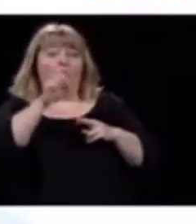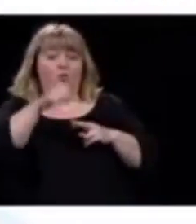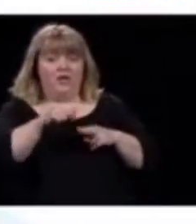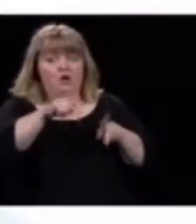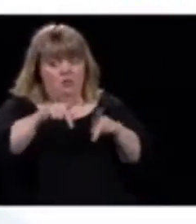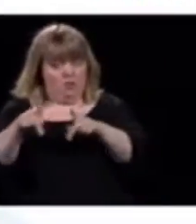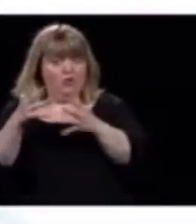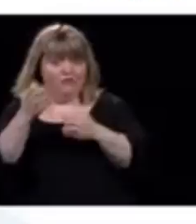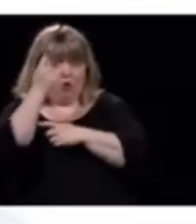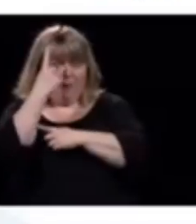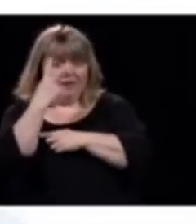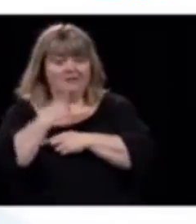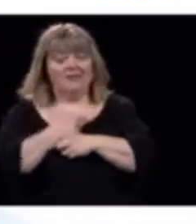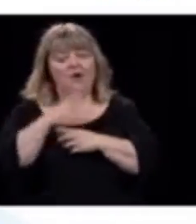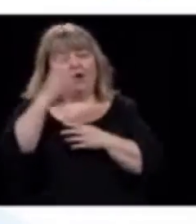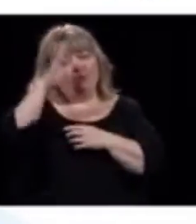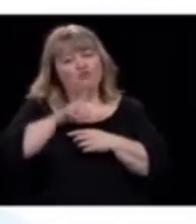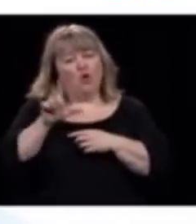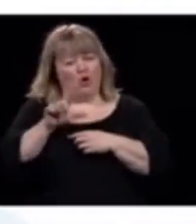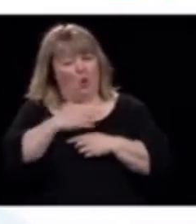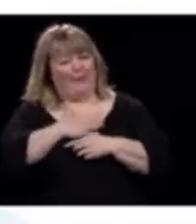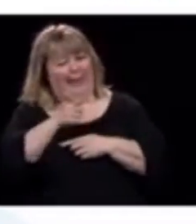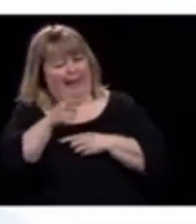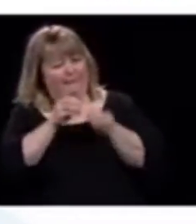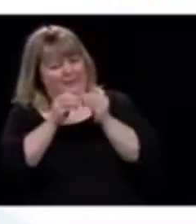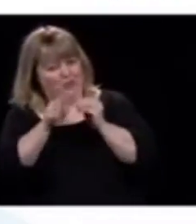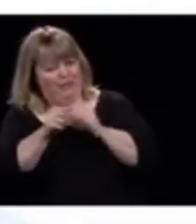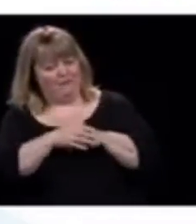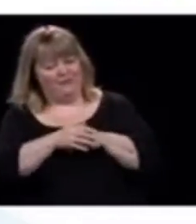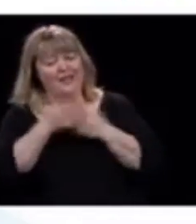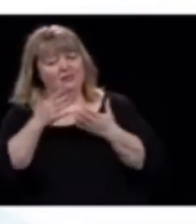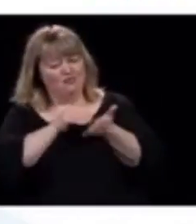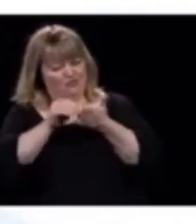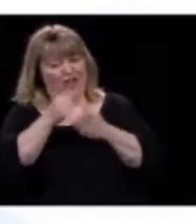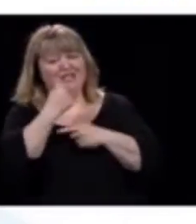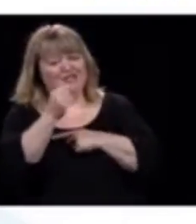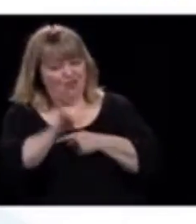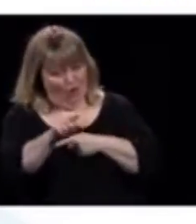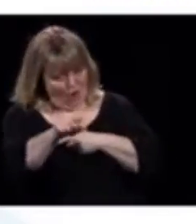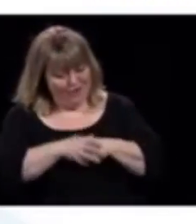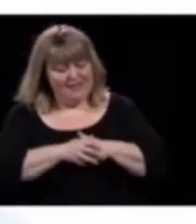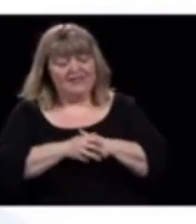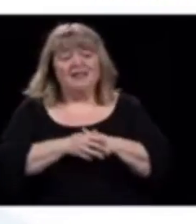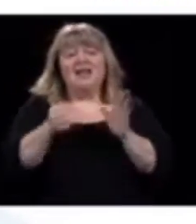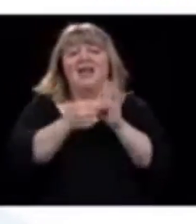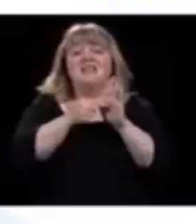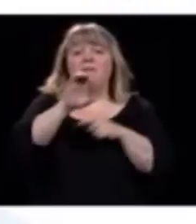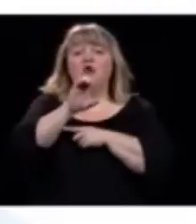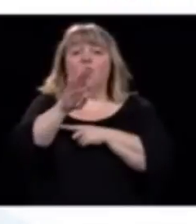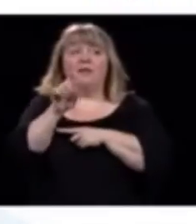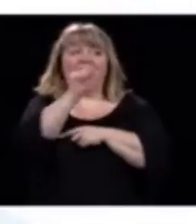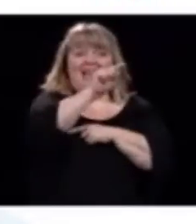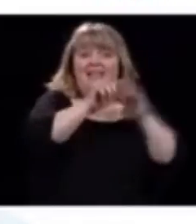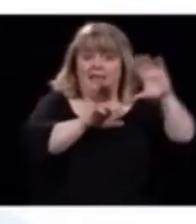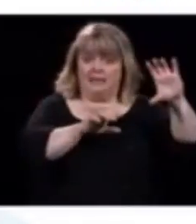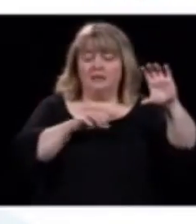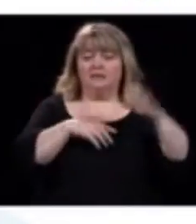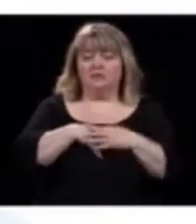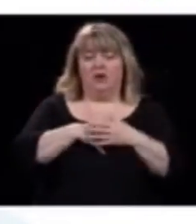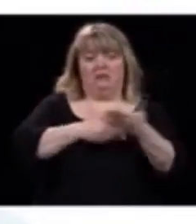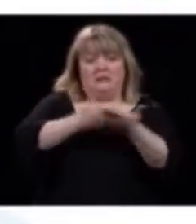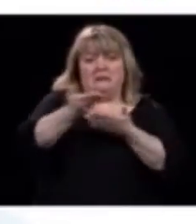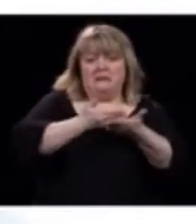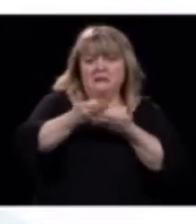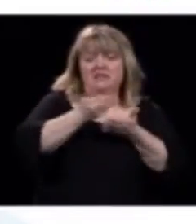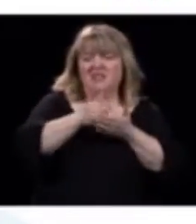Legault, vous êtes content, vous aimez les chiffres, vous l'avez souvent dit. Je vais vous donner l'exemple de la Colombie-Britannique, qui diffuse des documents de dizaines de pages au